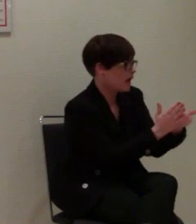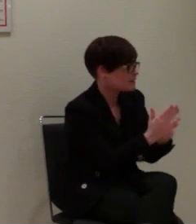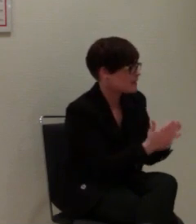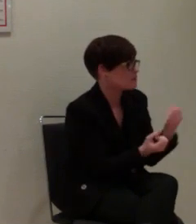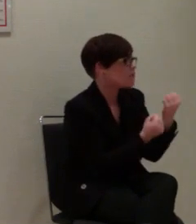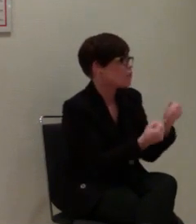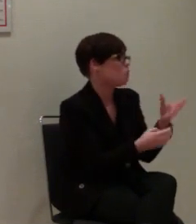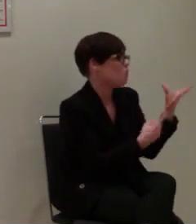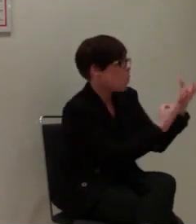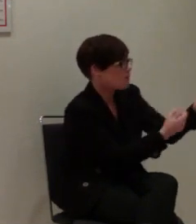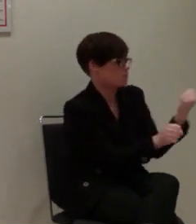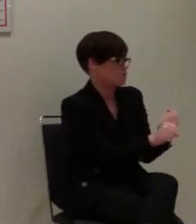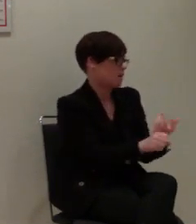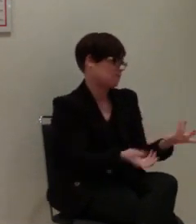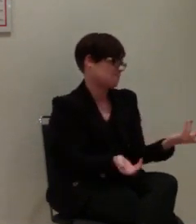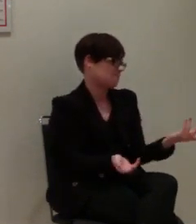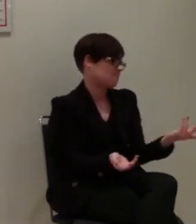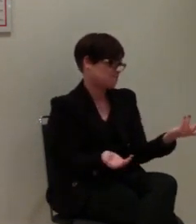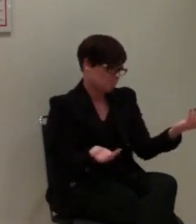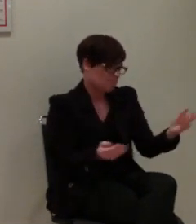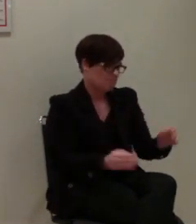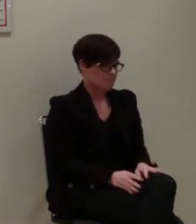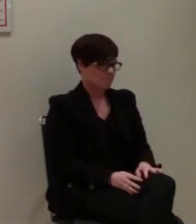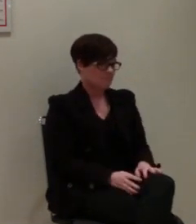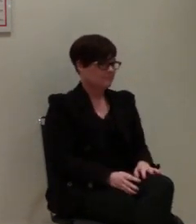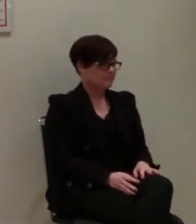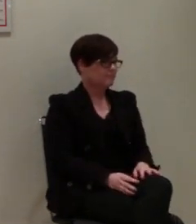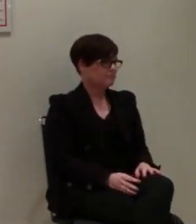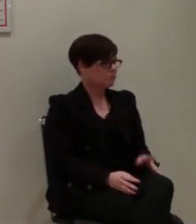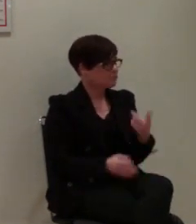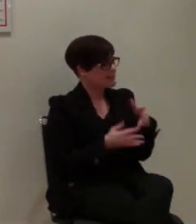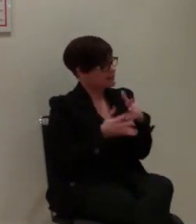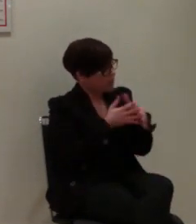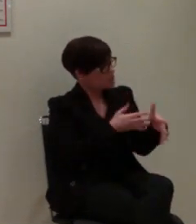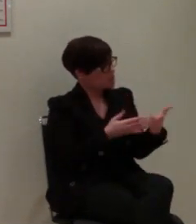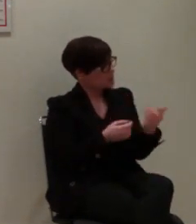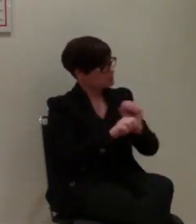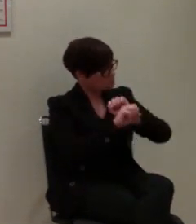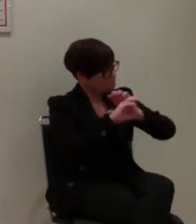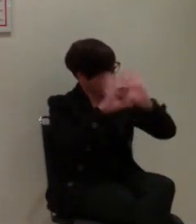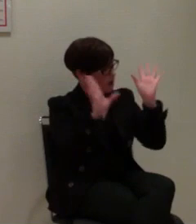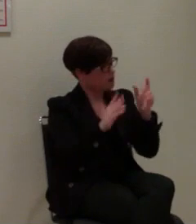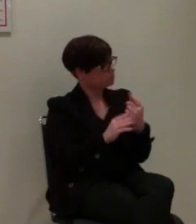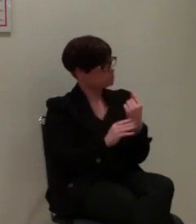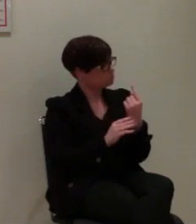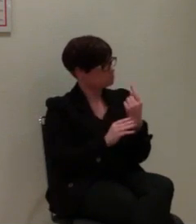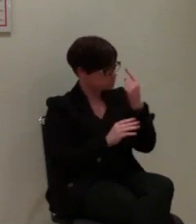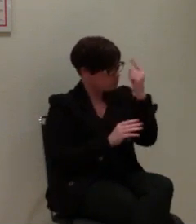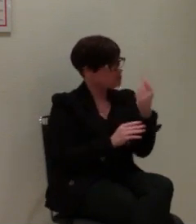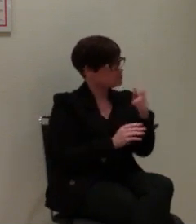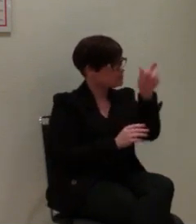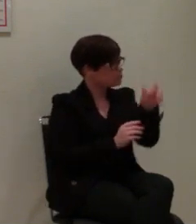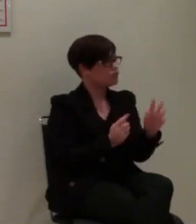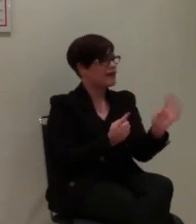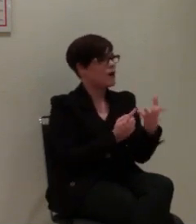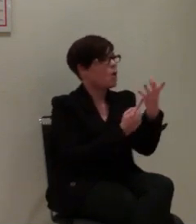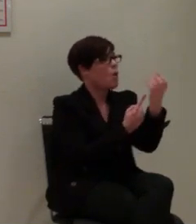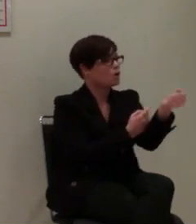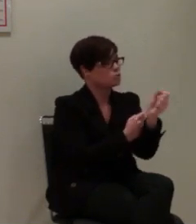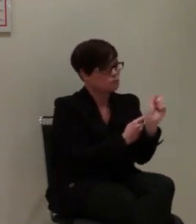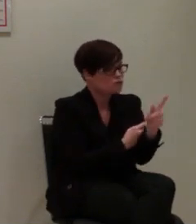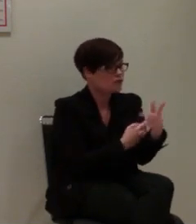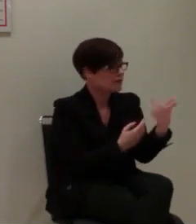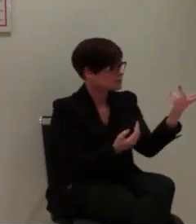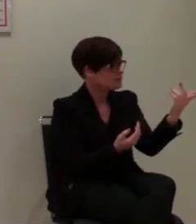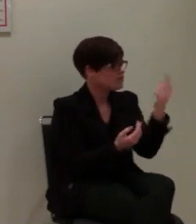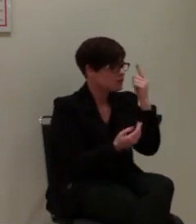weswegen sie eine Ortung durchgeführt haben. Sodass hier eine gewisse Transparenz geschaffen wird, sodass der, der eventuell